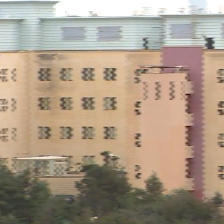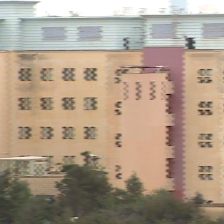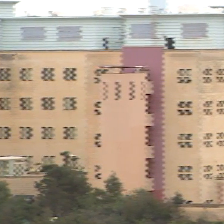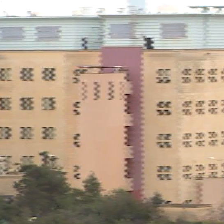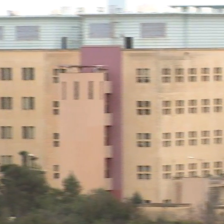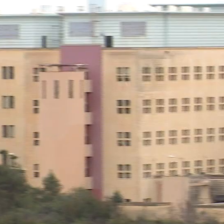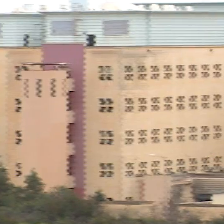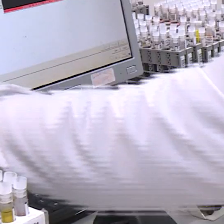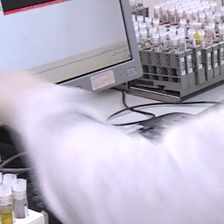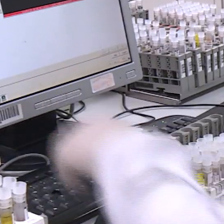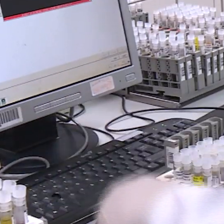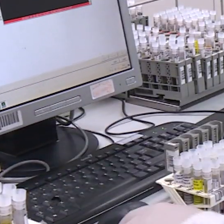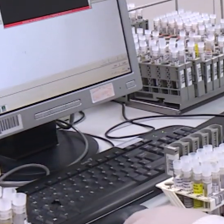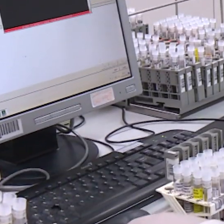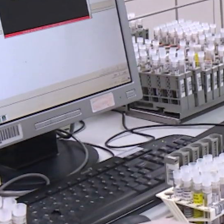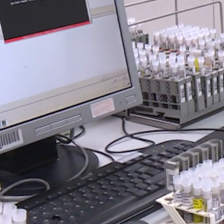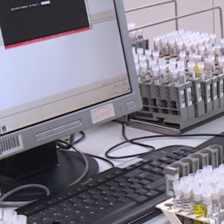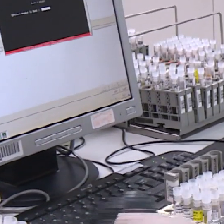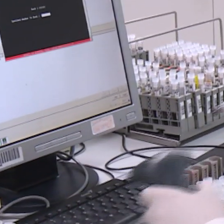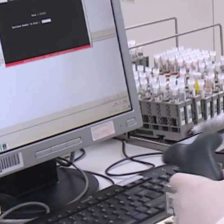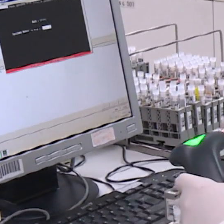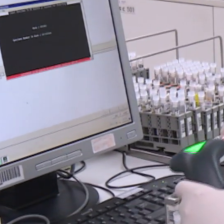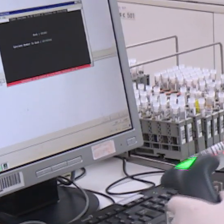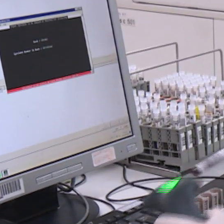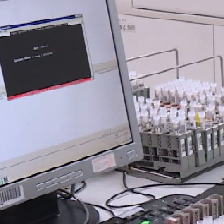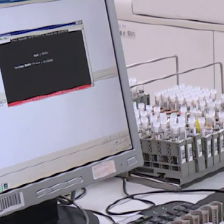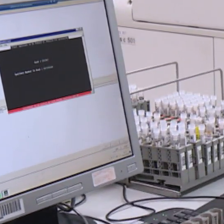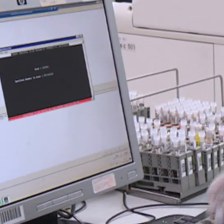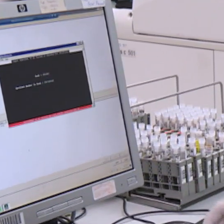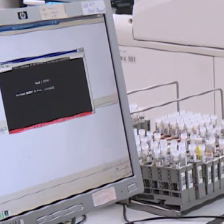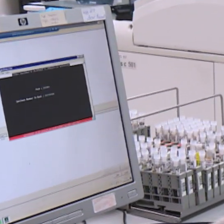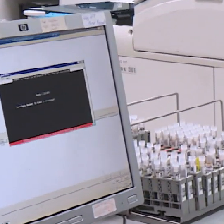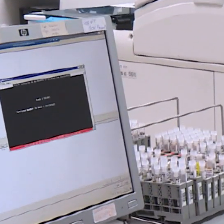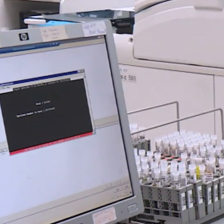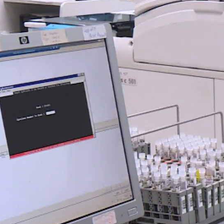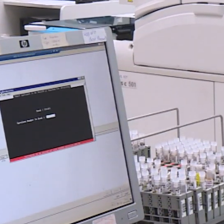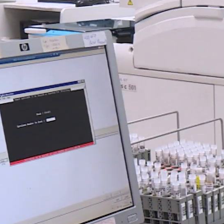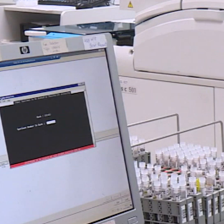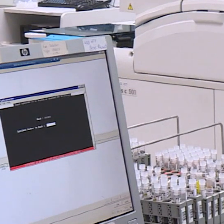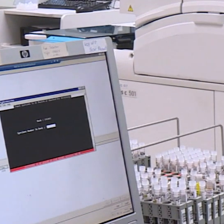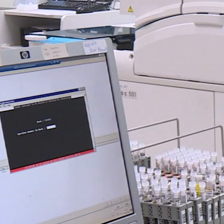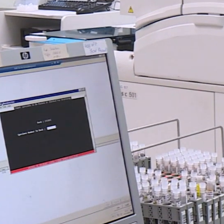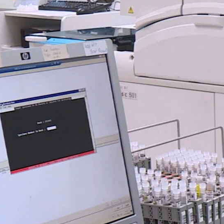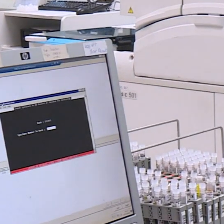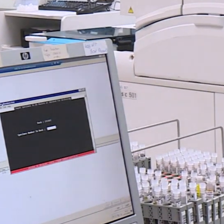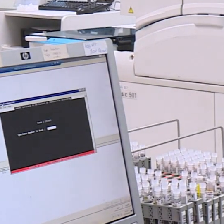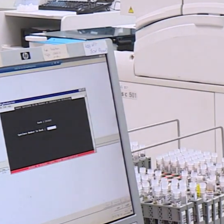jinsabu f'i kwarantina. Minħabbali daħuġu għuħu f'kuntat ma diversi kazi pozittivi li kenna f'li s-tar f'dahna l-ħarjem.